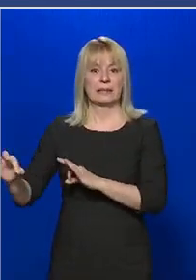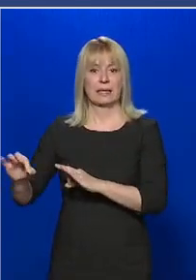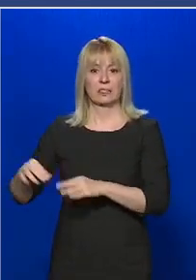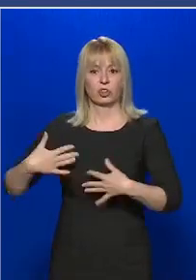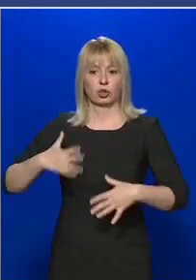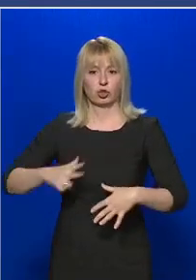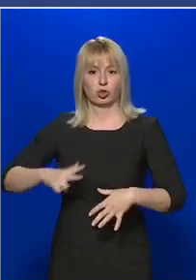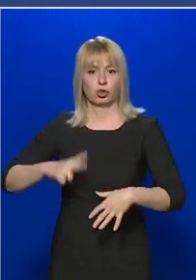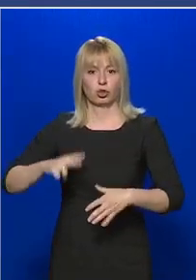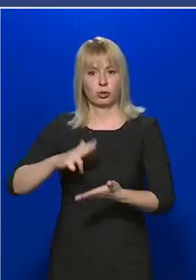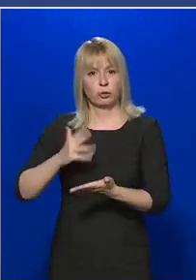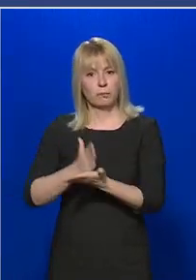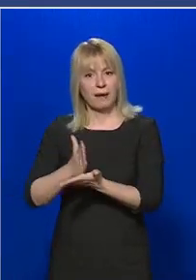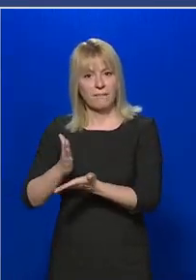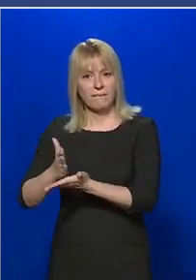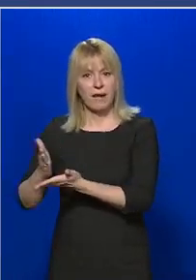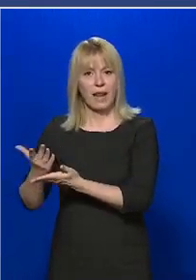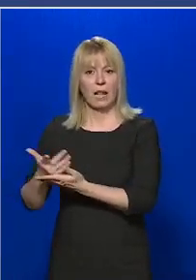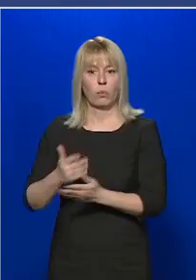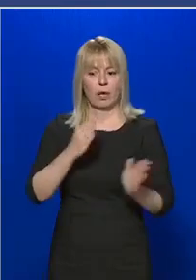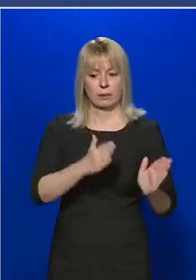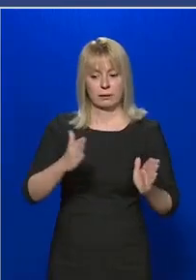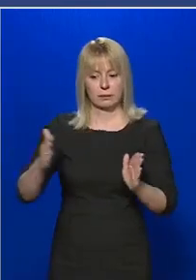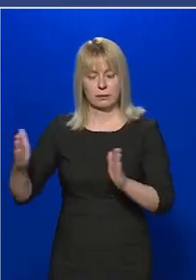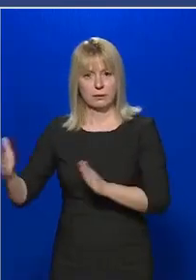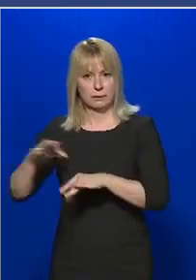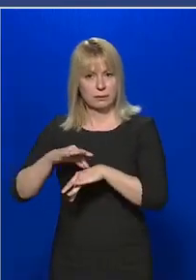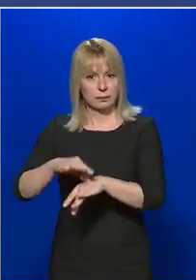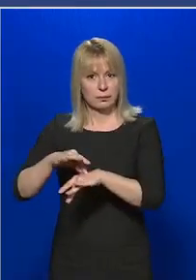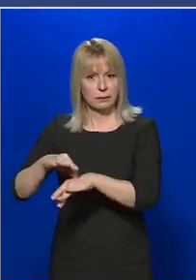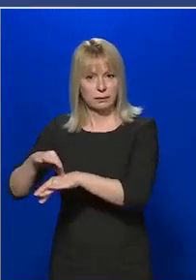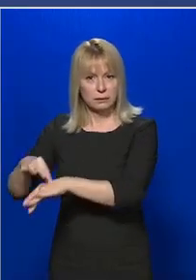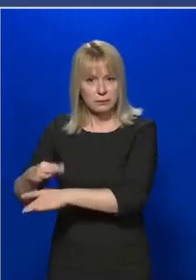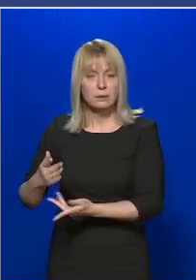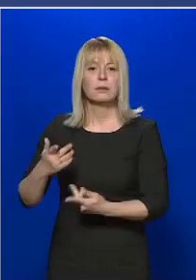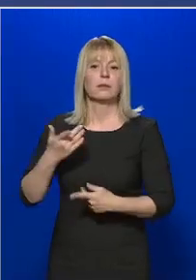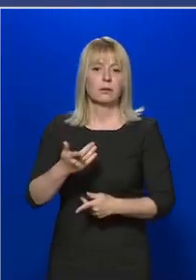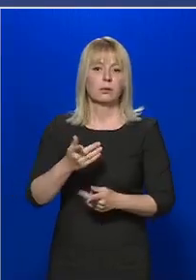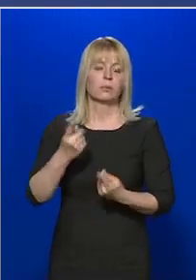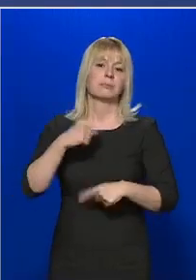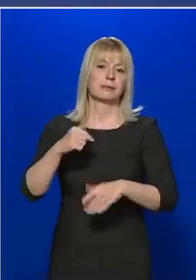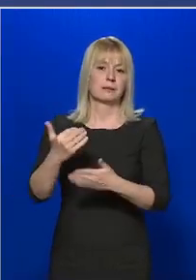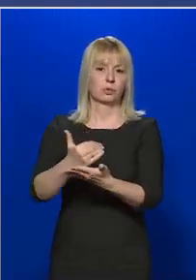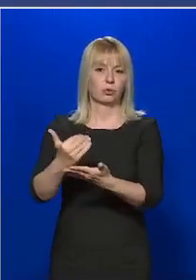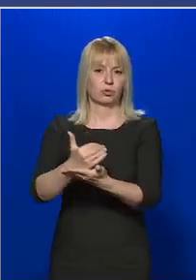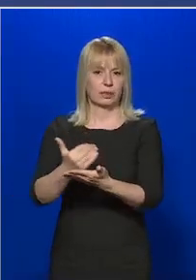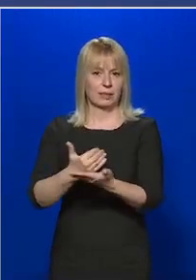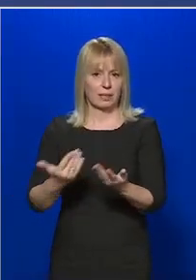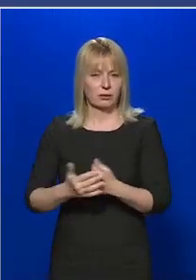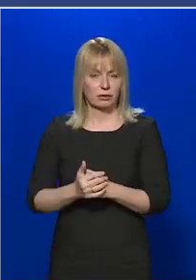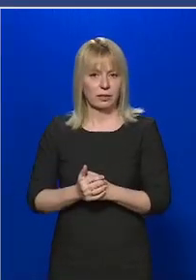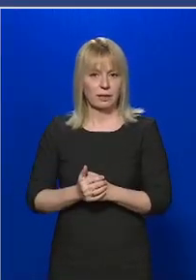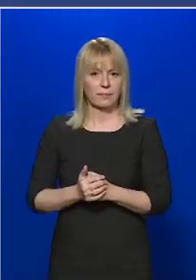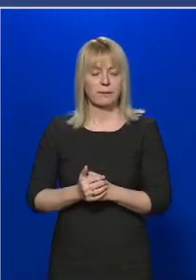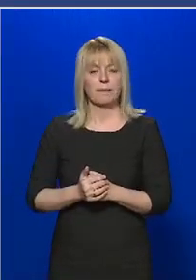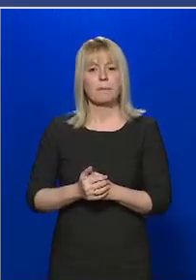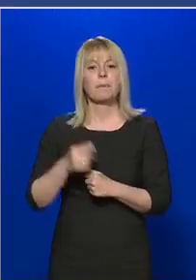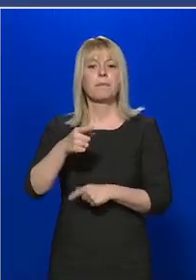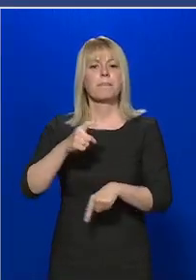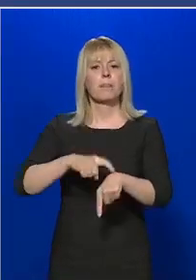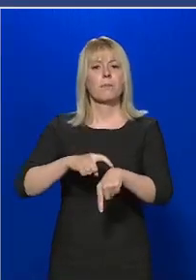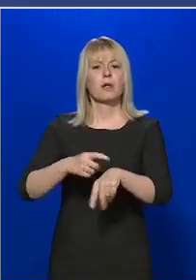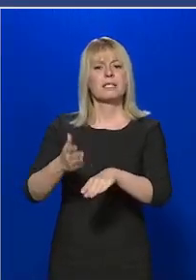megfelelően csatarendbe állítani annak érdekében, hogy mik szükségesek. Abban az